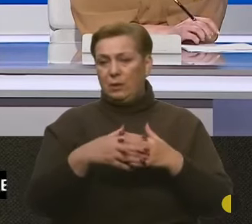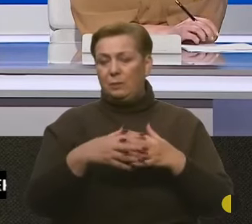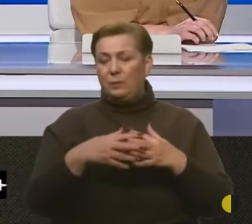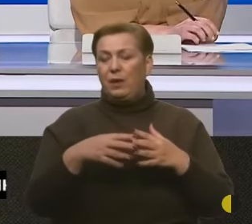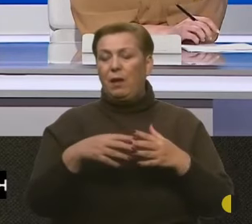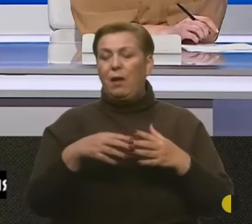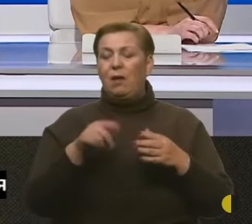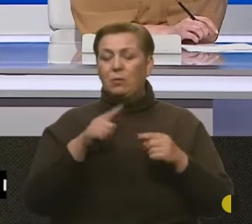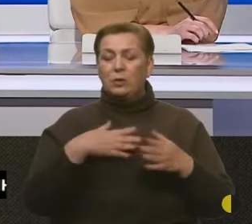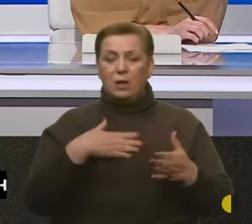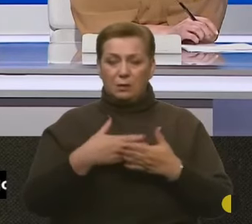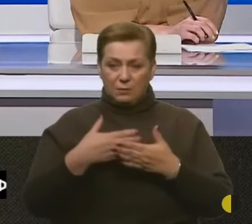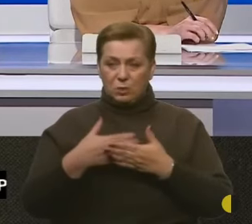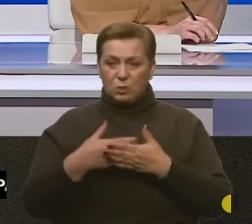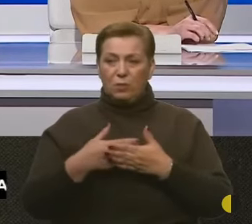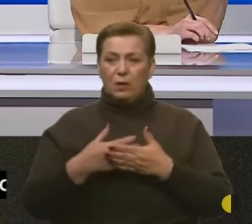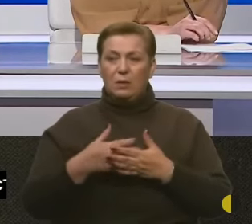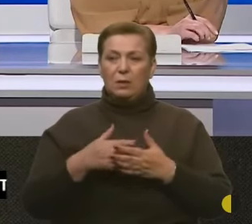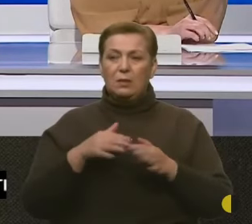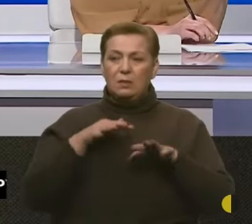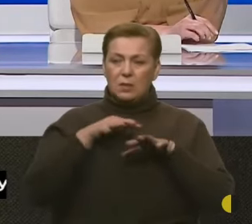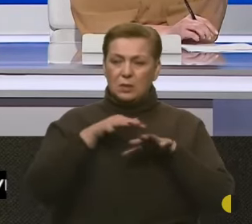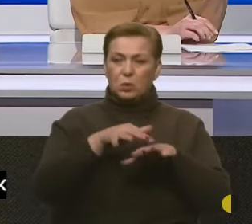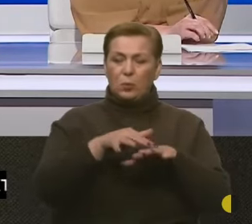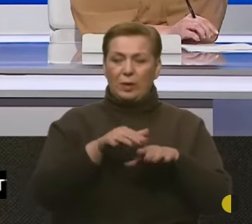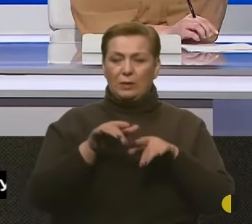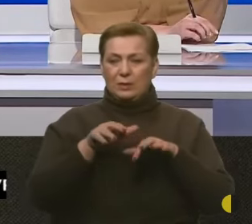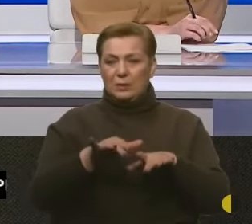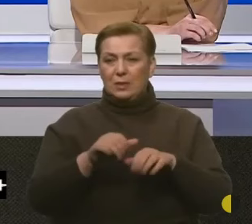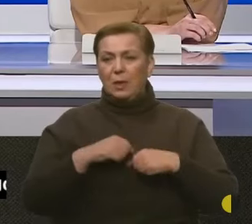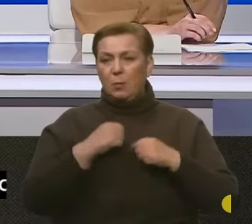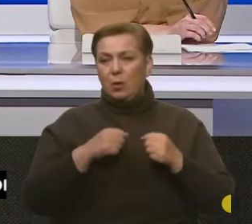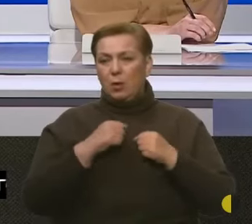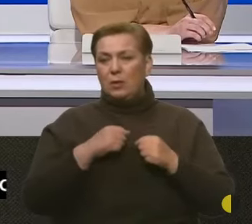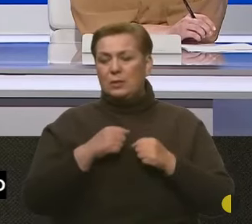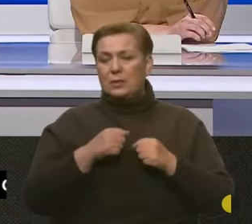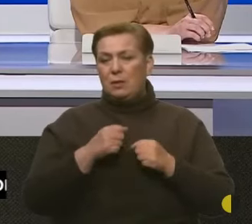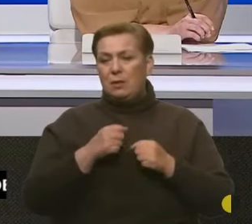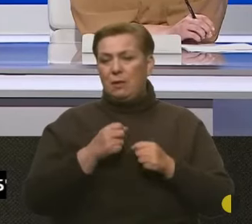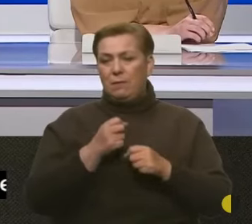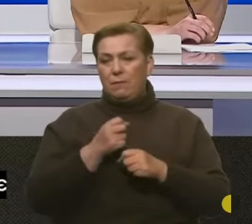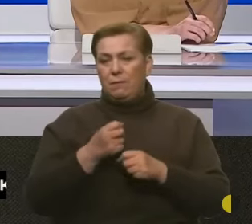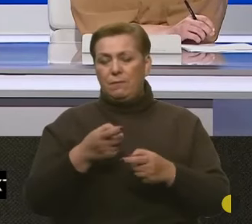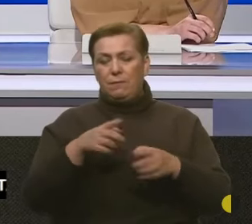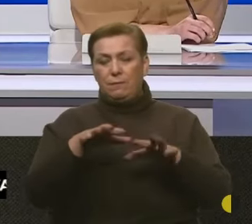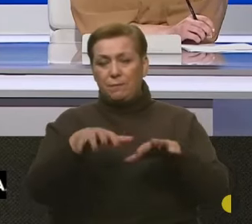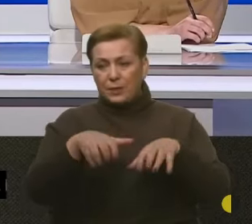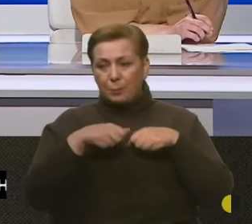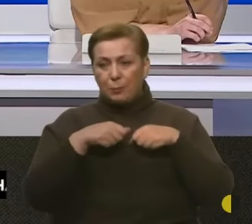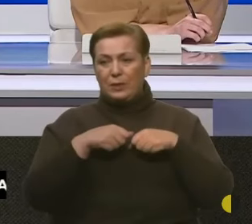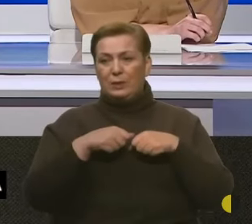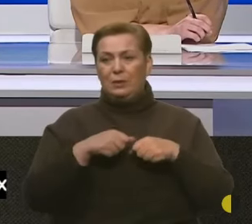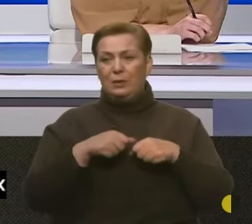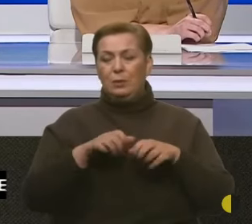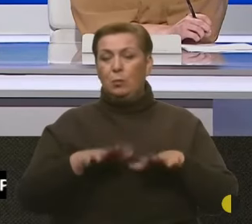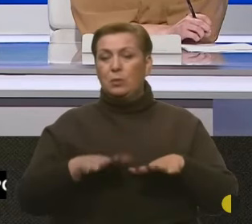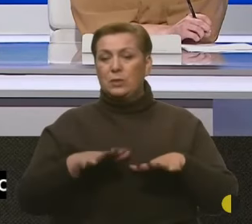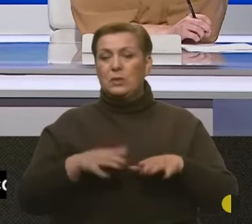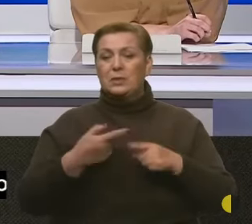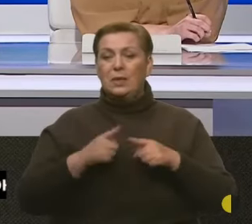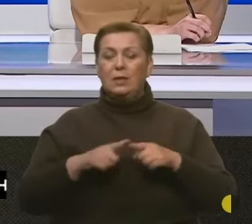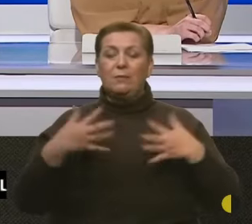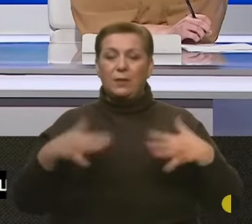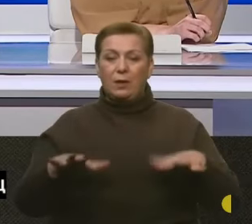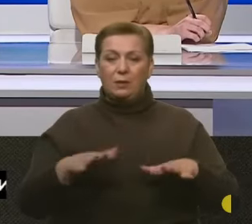дії, вони намагаються відбити ті позиції, які вони втратили за час активних